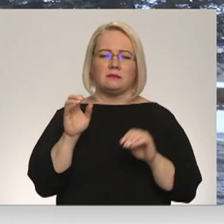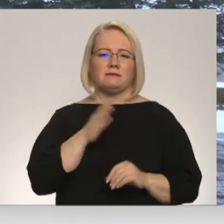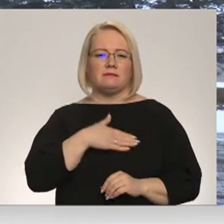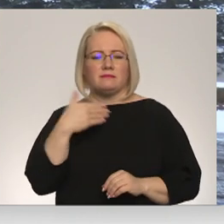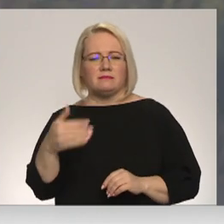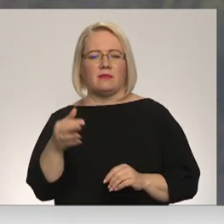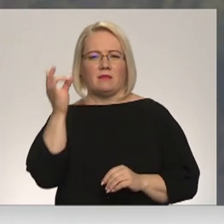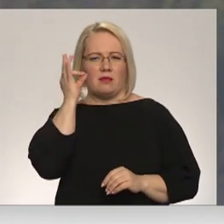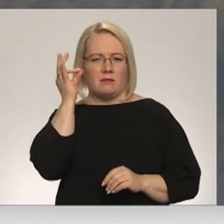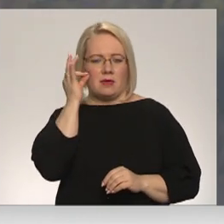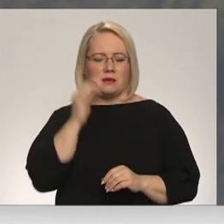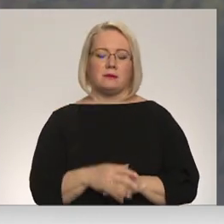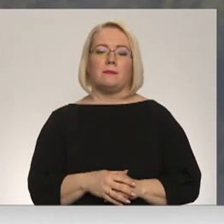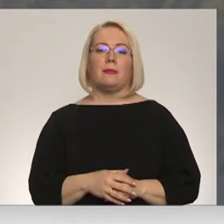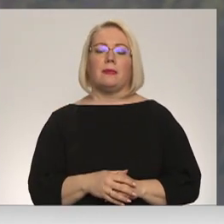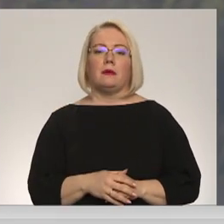atmiņas.